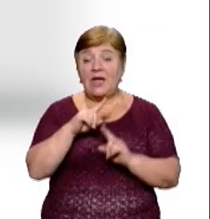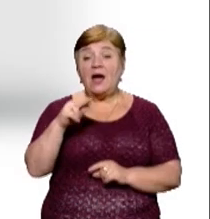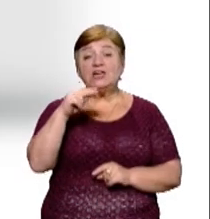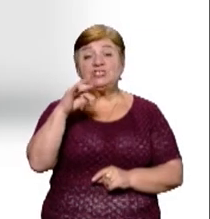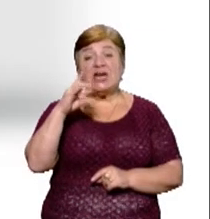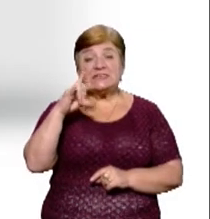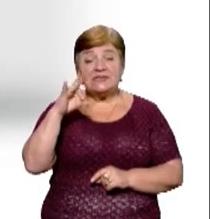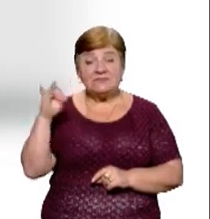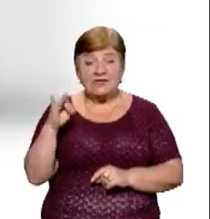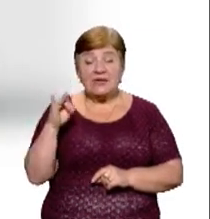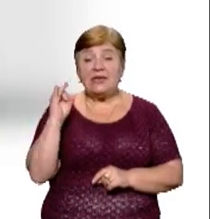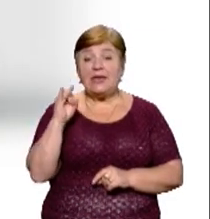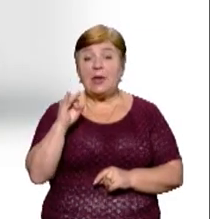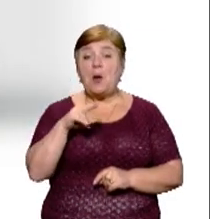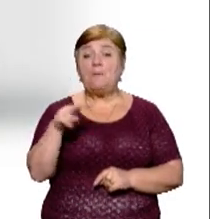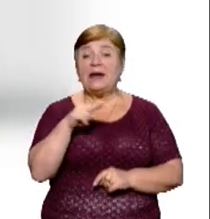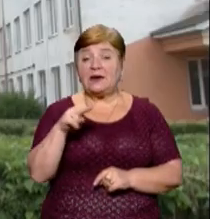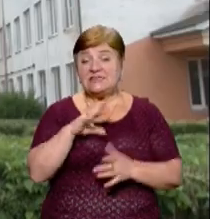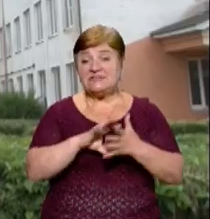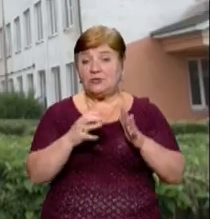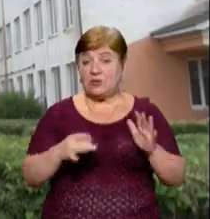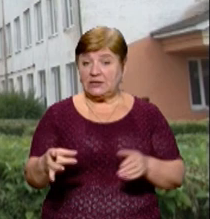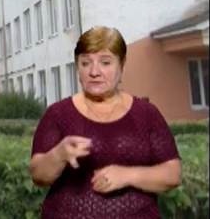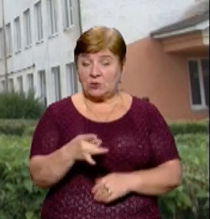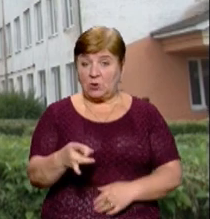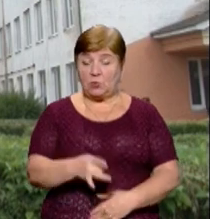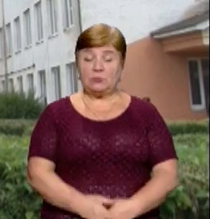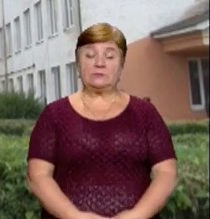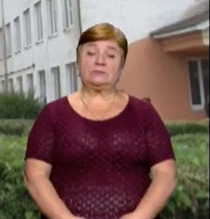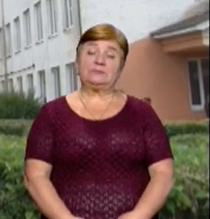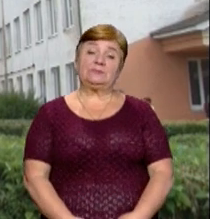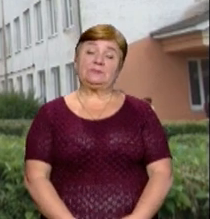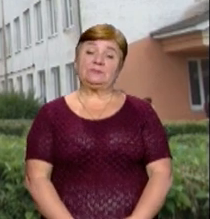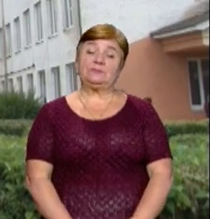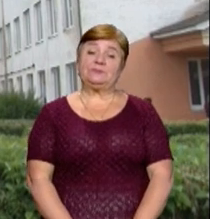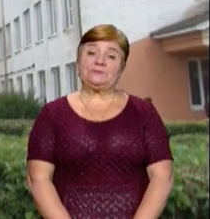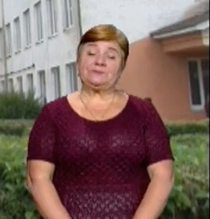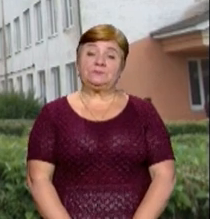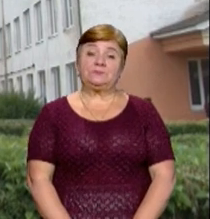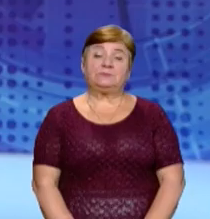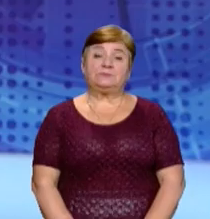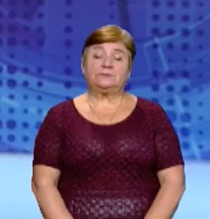Ужгородського району та Перехресті Виноградівського району. Ірина Олах, Іван Шимко – новини на Суспільному.